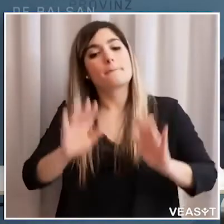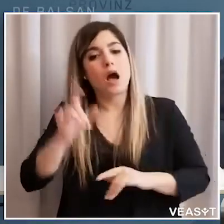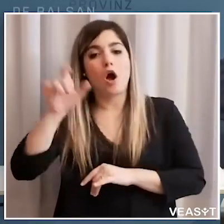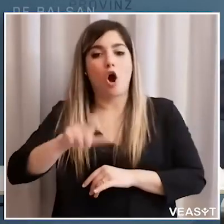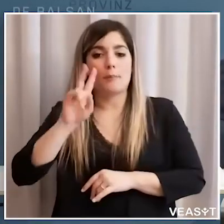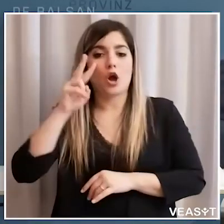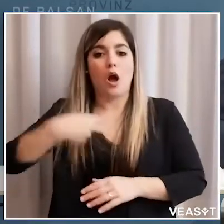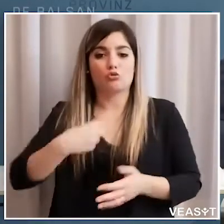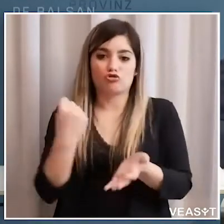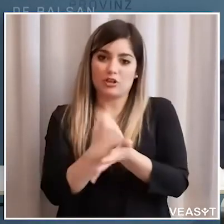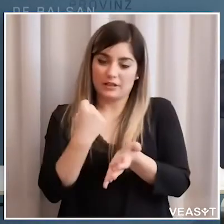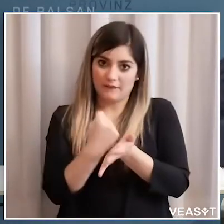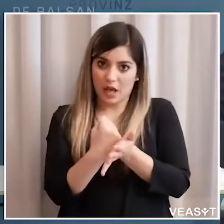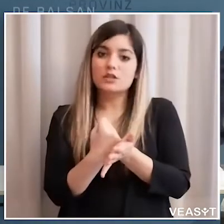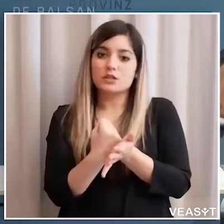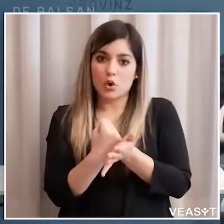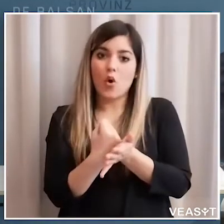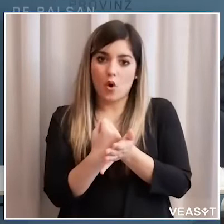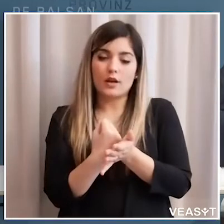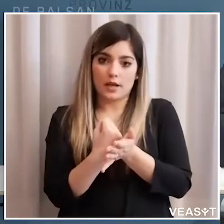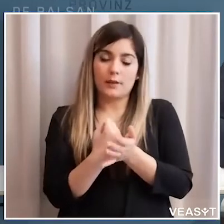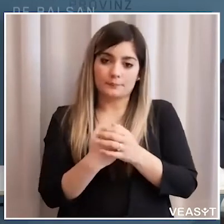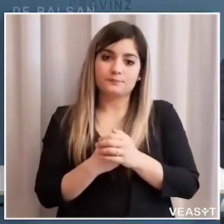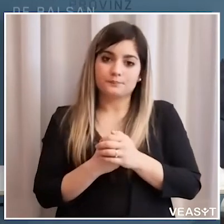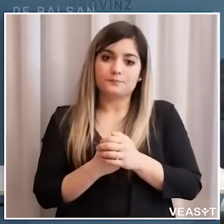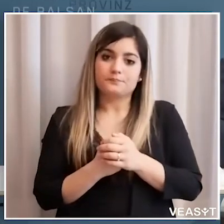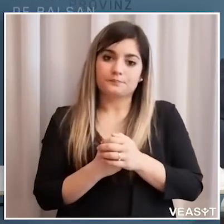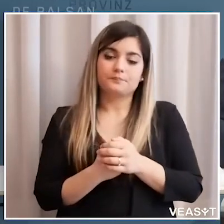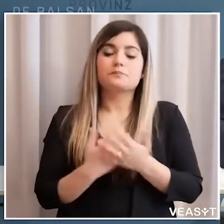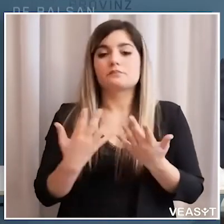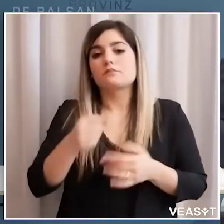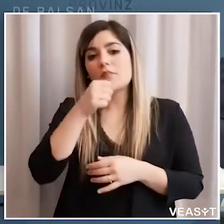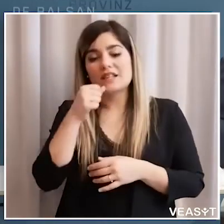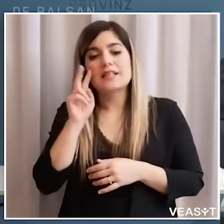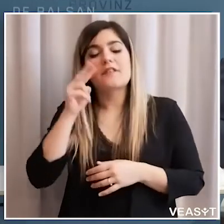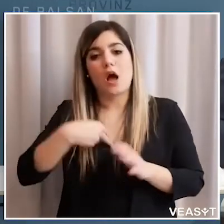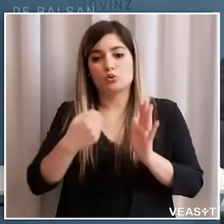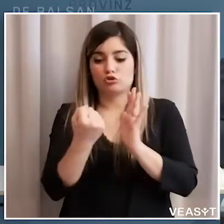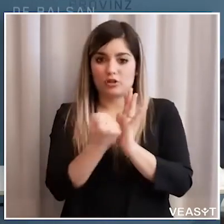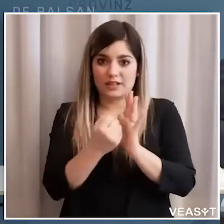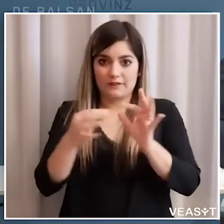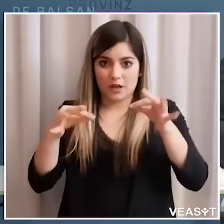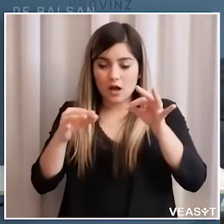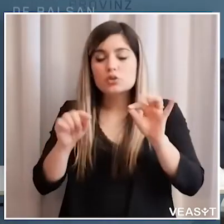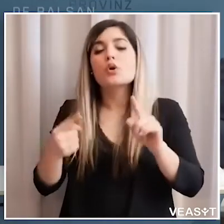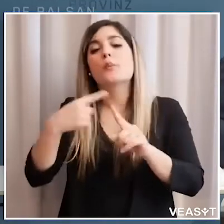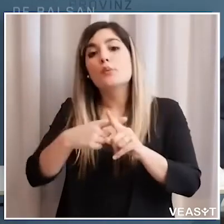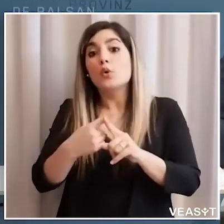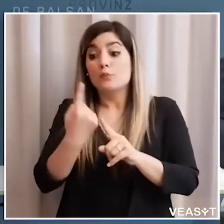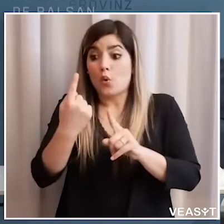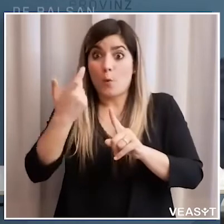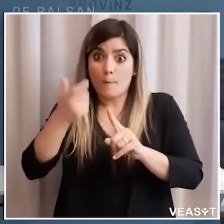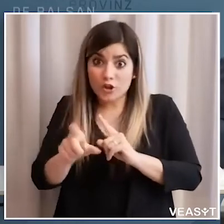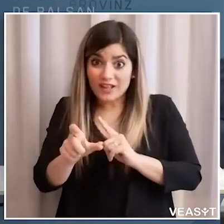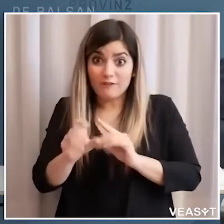ancora con l'obbligo dell'autocertificazione cioè a Surti Salorno poi bisogna essere muniti di autocertificazione e avere anche uno